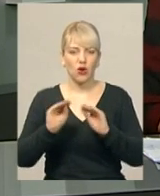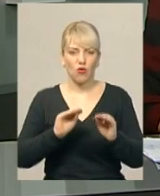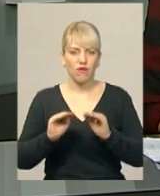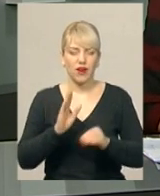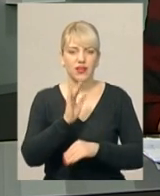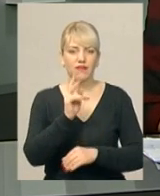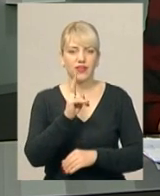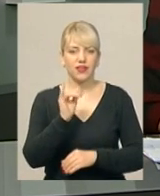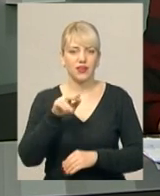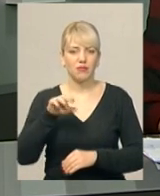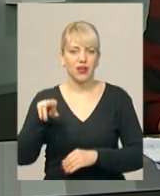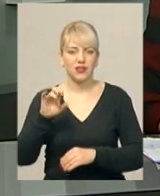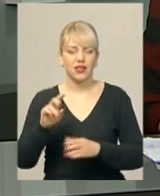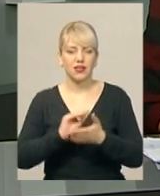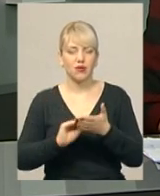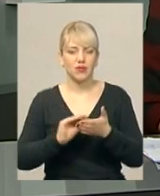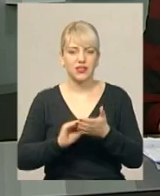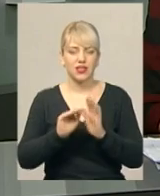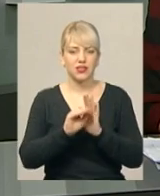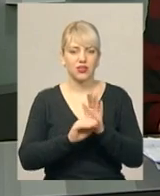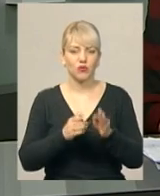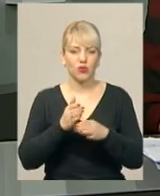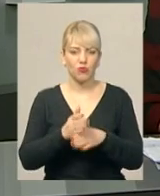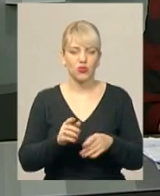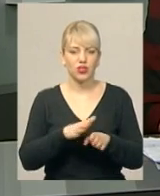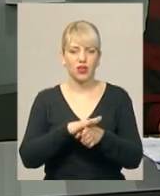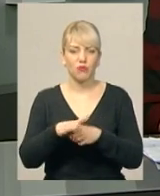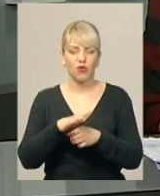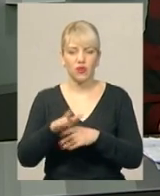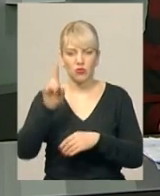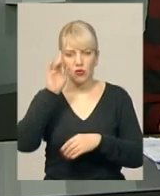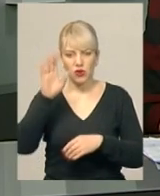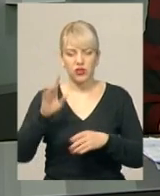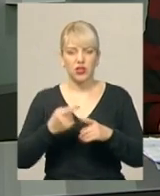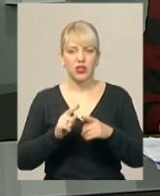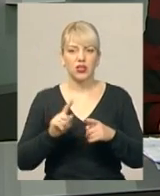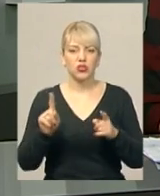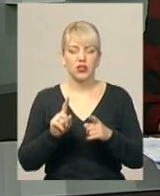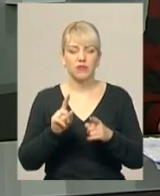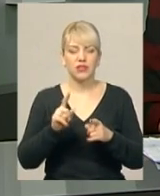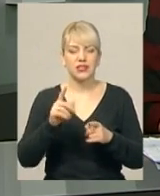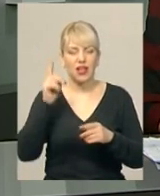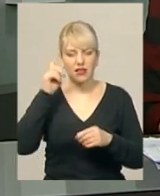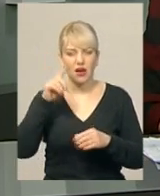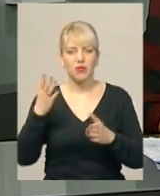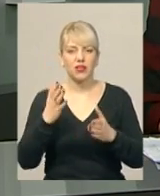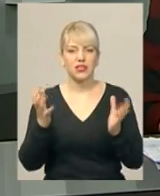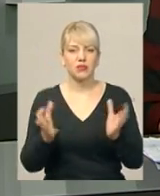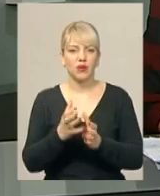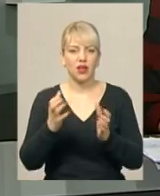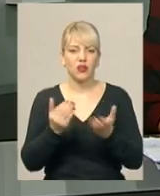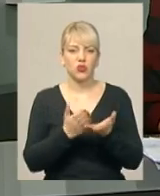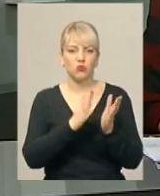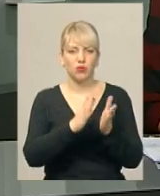кажуть організатори, написання статей допоможе наповнити популярну енциклопедію знаннями, що зберігаються у бібліотеках. Більше розкаже Наталя